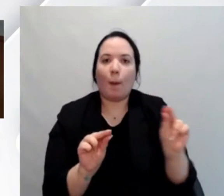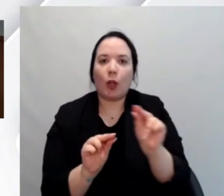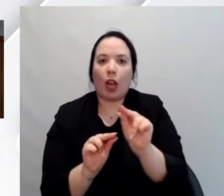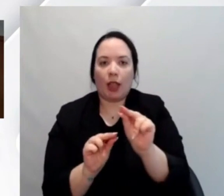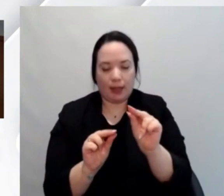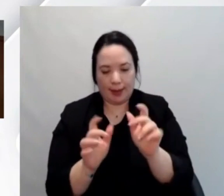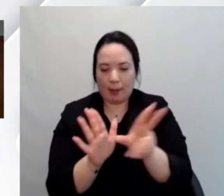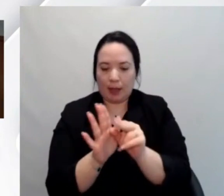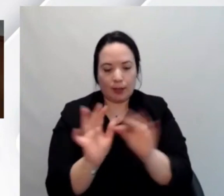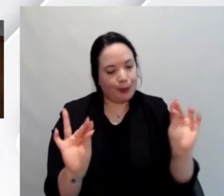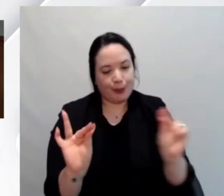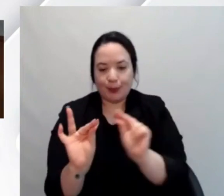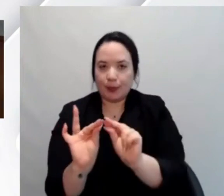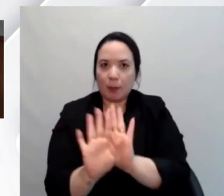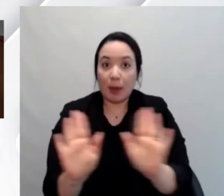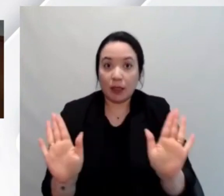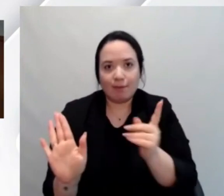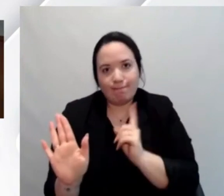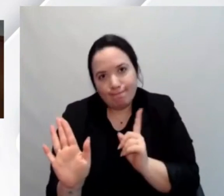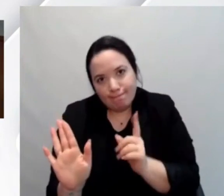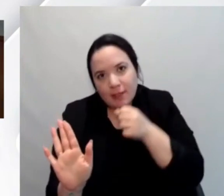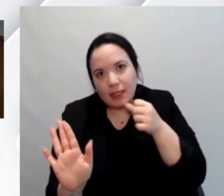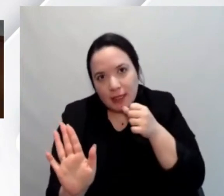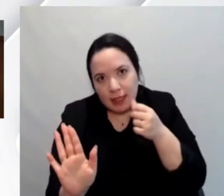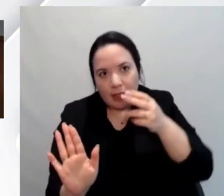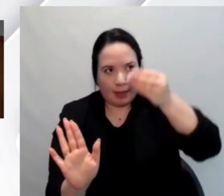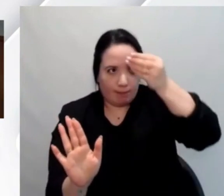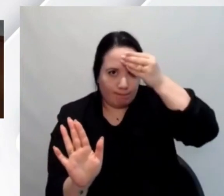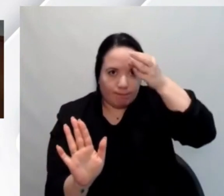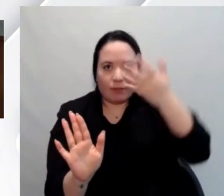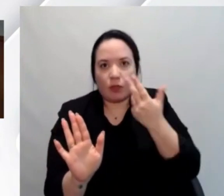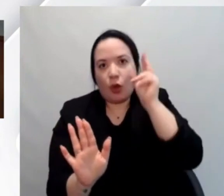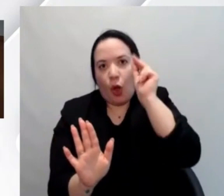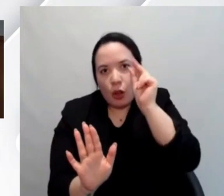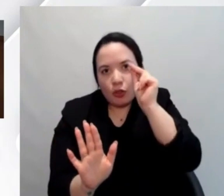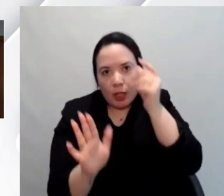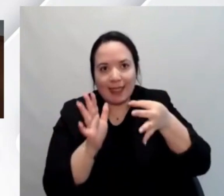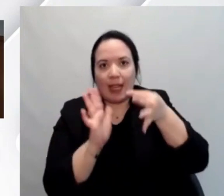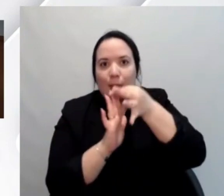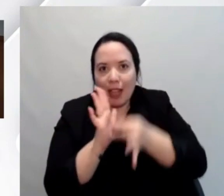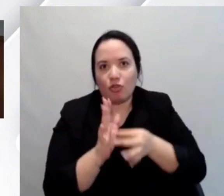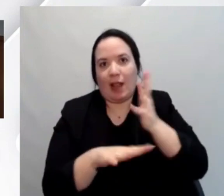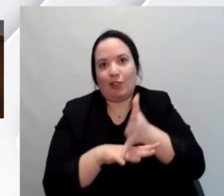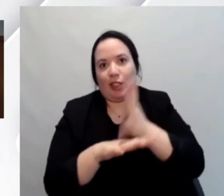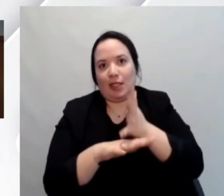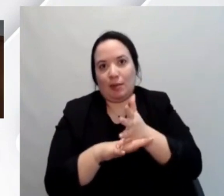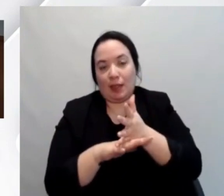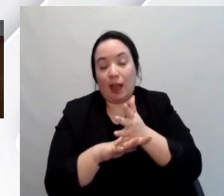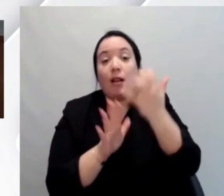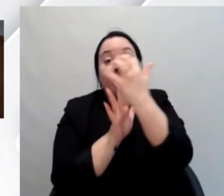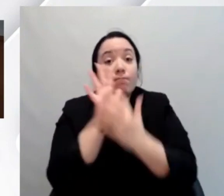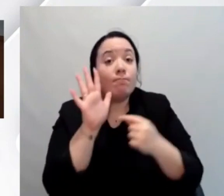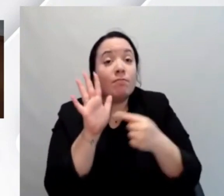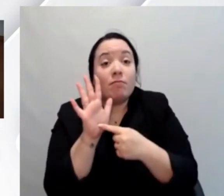'applicazione. Bisogna farlo con la necessaria conoscenza dei principi di accessibilità e questi principi sono